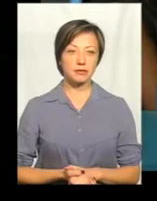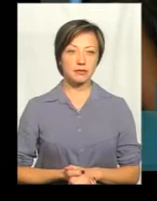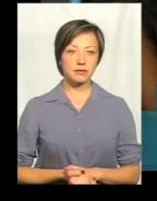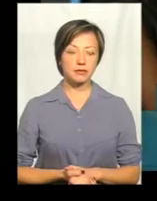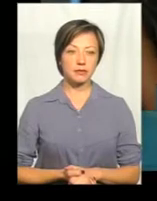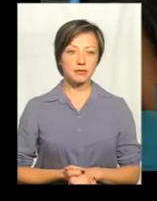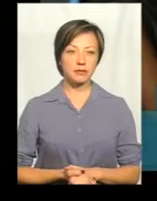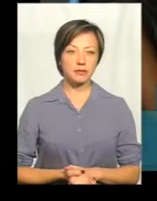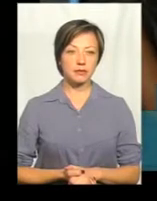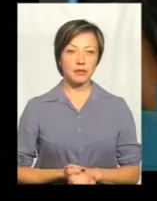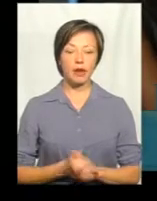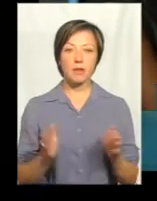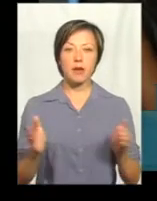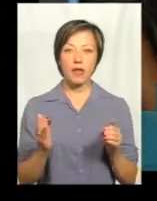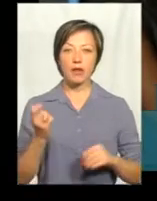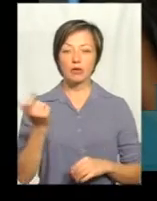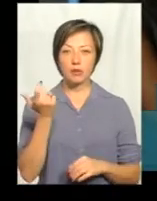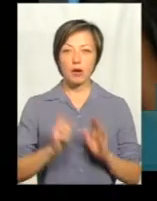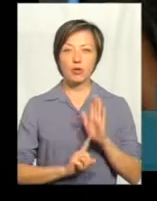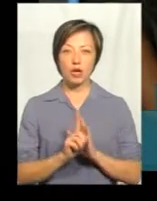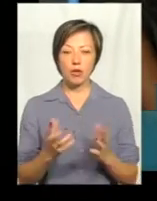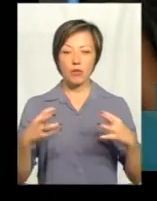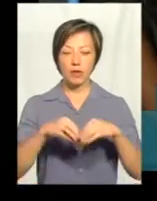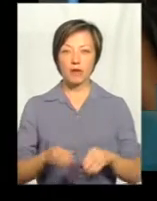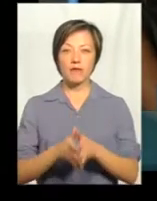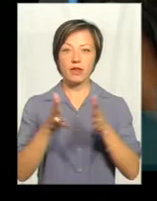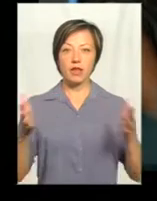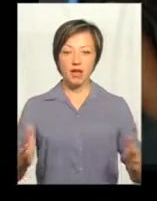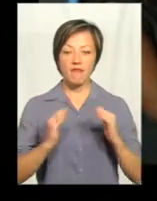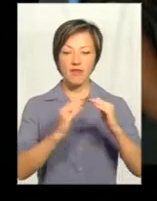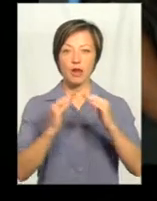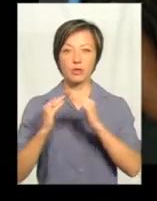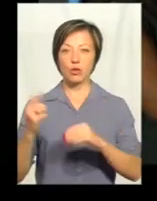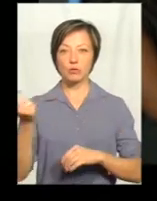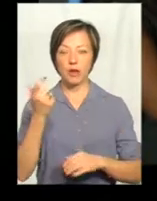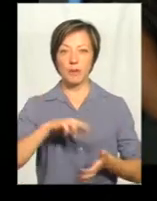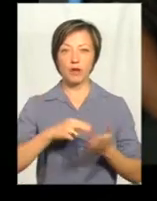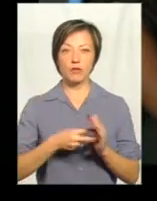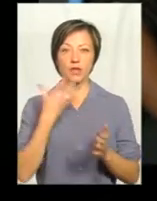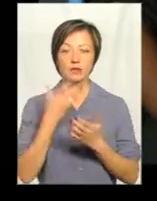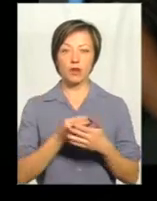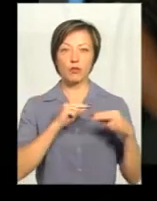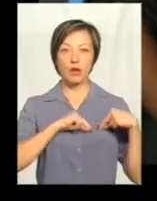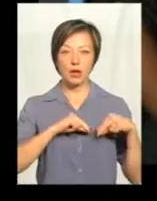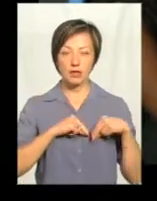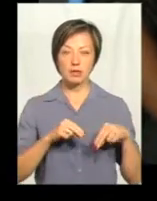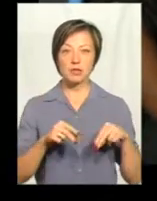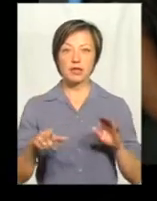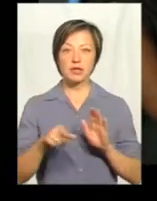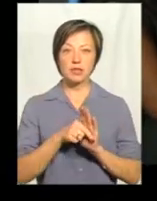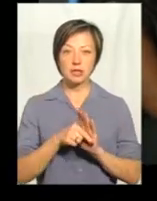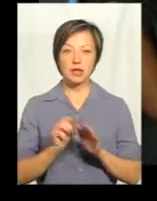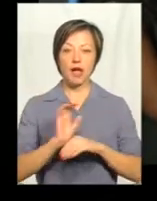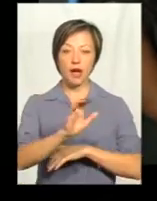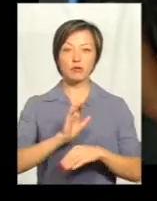Маленькі господарства почали проєднуватися у великі фермерські господарства і планувати свою працю і свій експорт